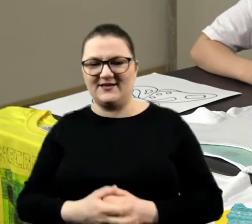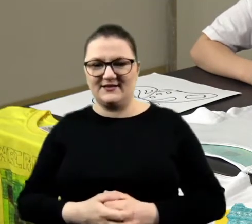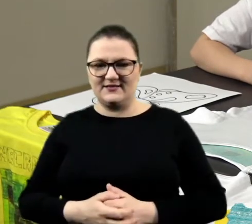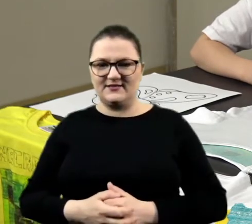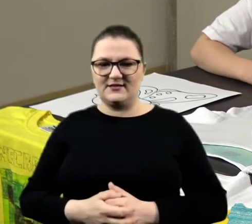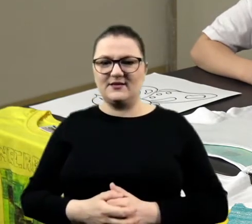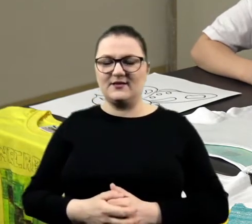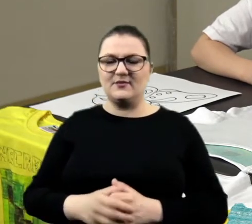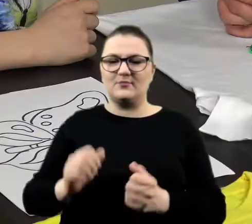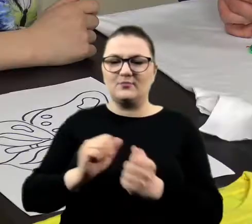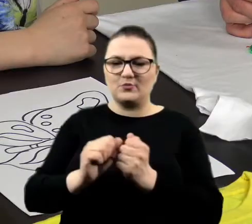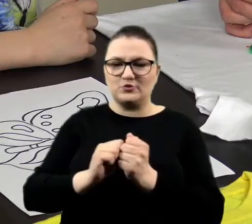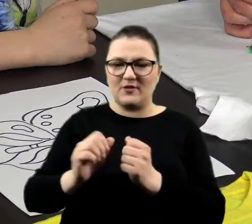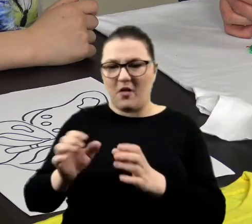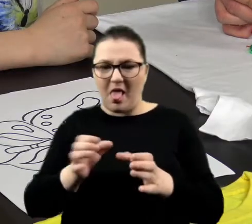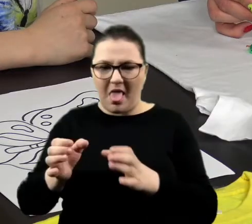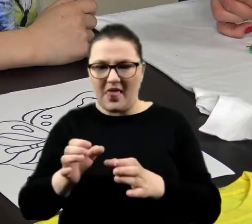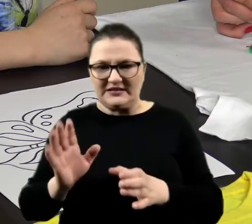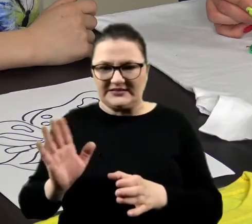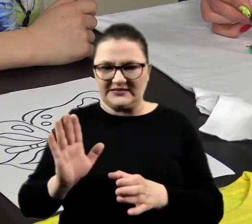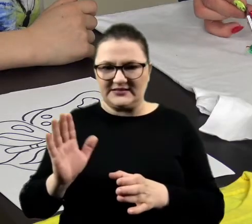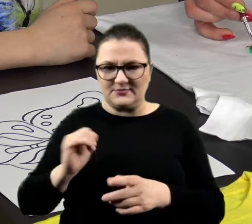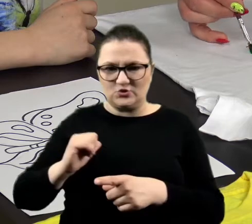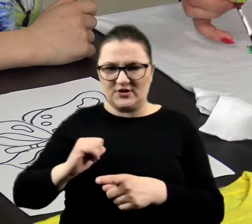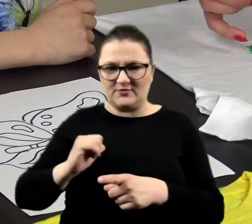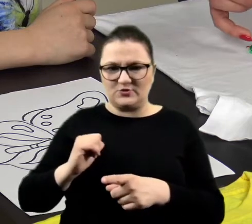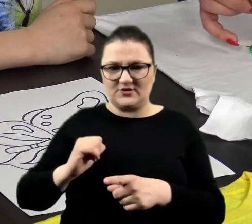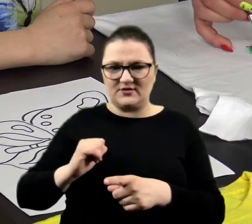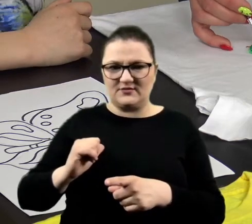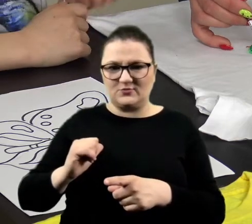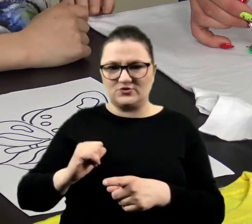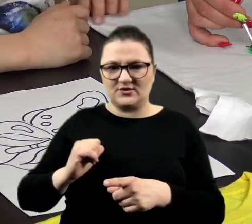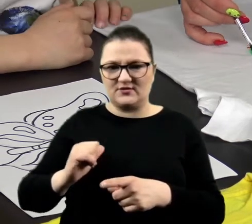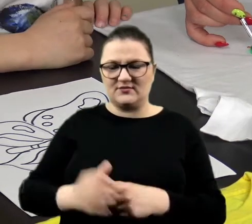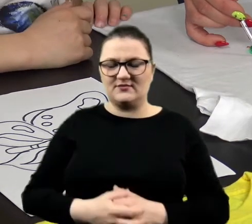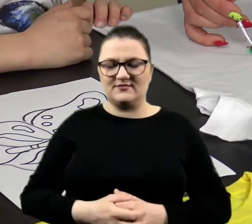Popsujesz, bo mi się poruszy. Nie, nie, nie, poczekaj sekundkę. Poczekaj, poczekaj.